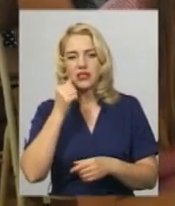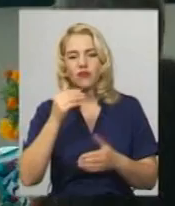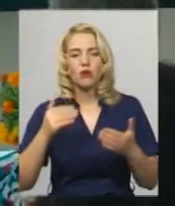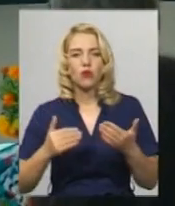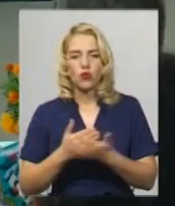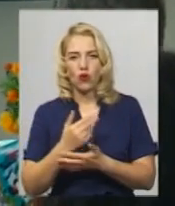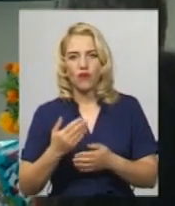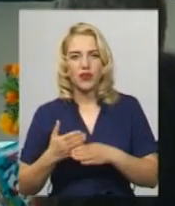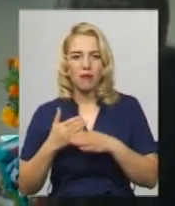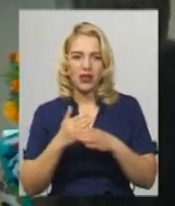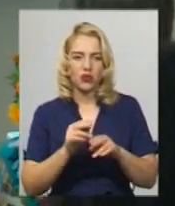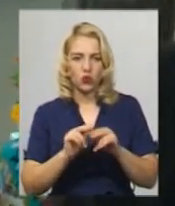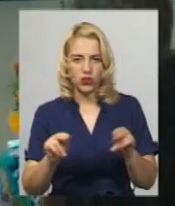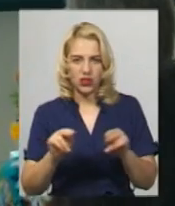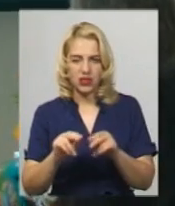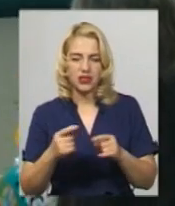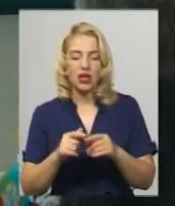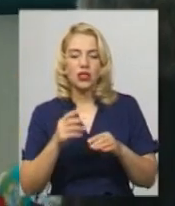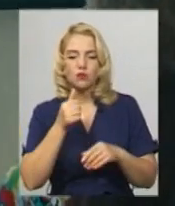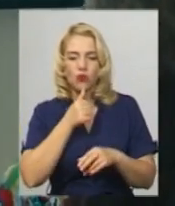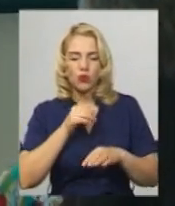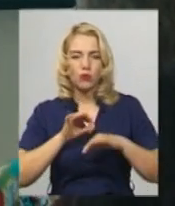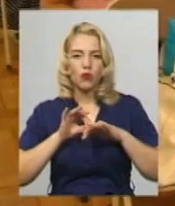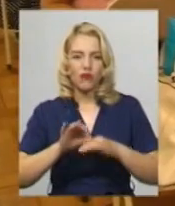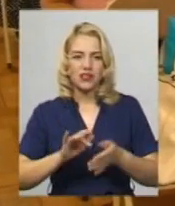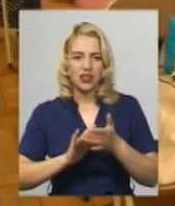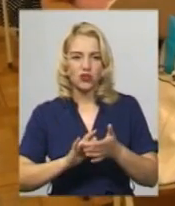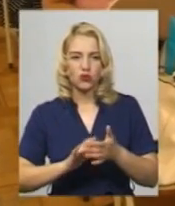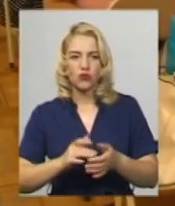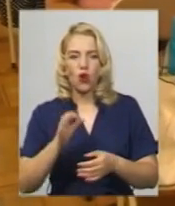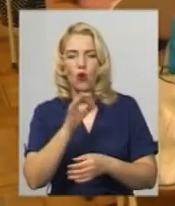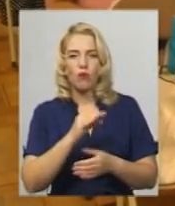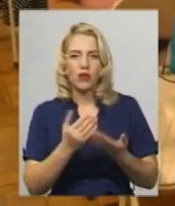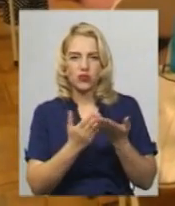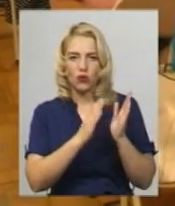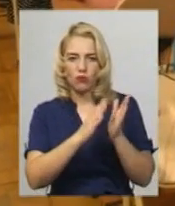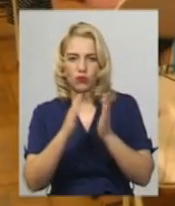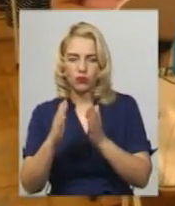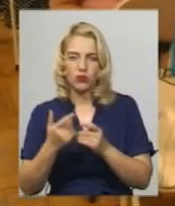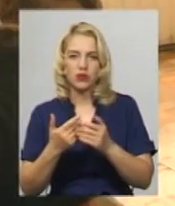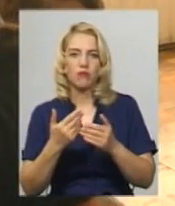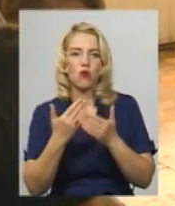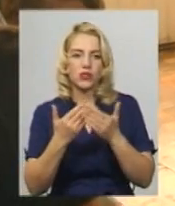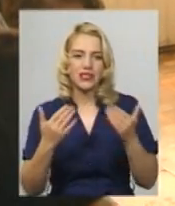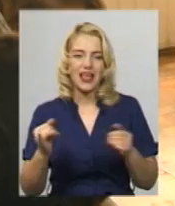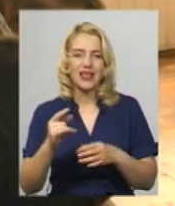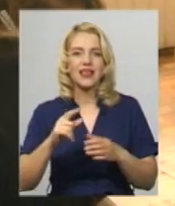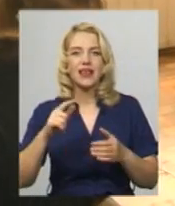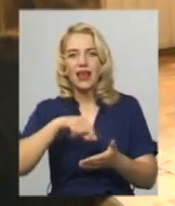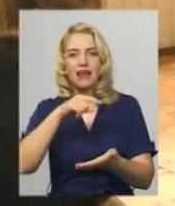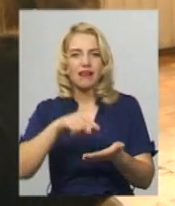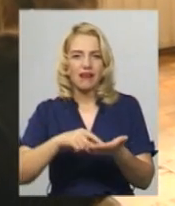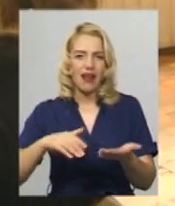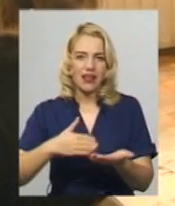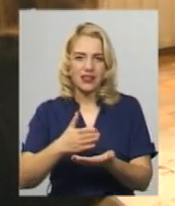спробують провести екскурсію для людей з вадами зору у Хмельницькому обласному літературному музеї та краєзнавчому. Анастасія Збродова, Володимир Зайнчуковський.